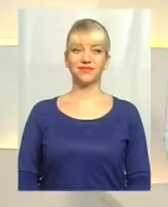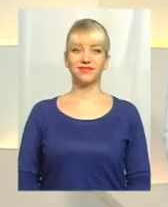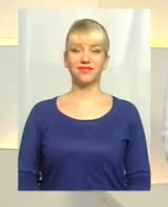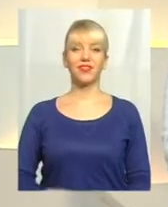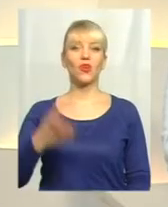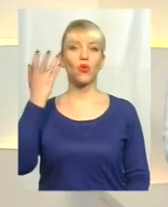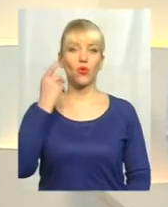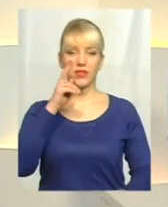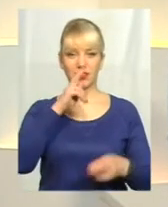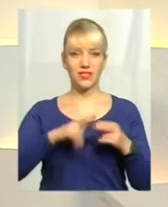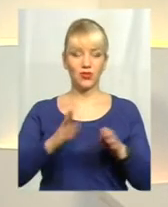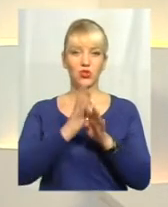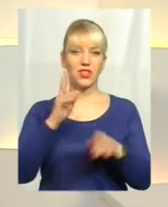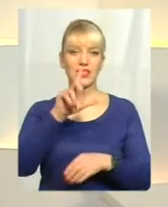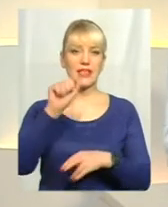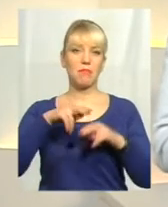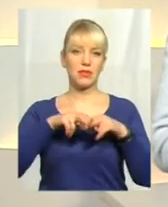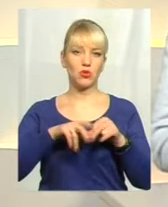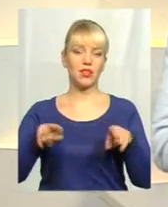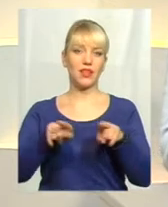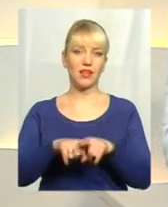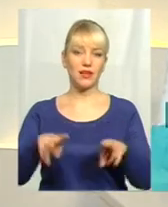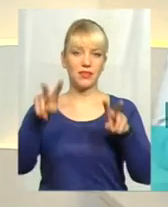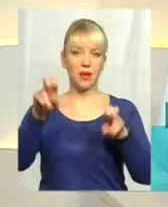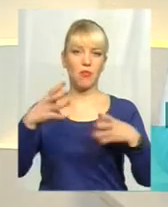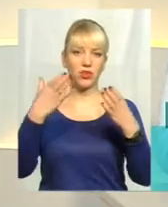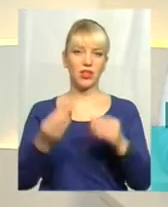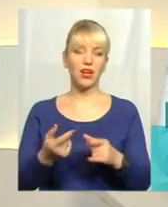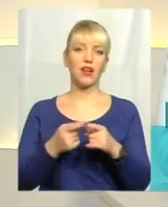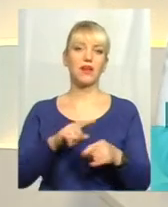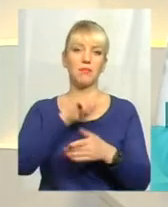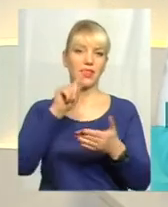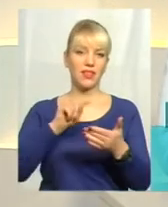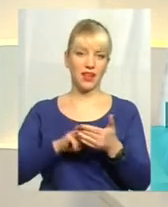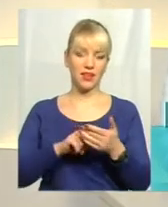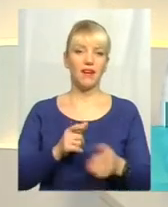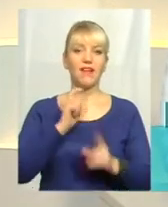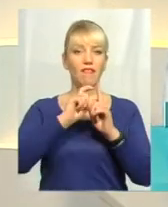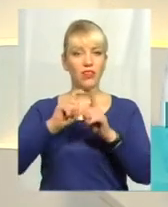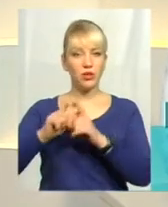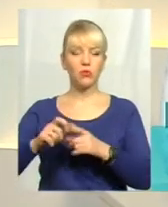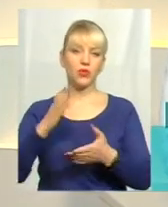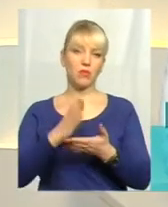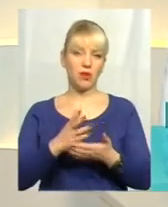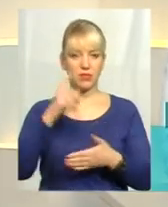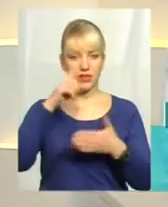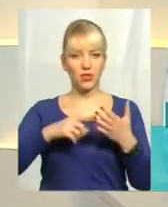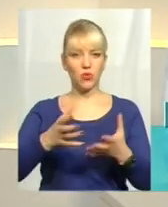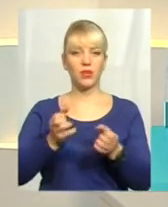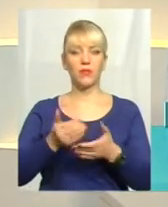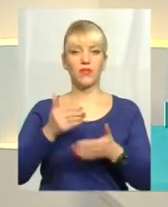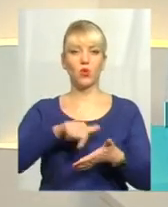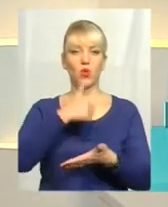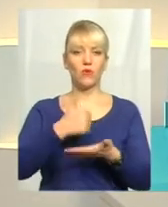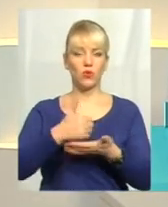Коли зникнуть черги за паспортами? Така у нас тема дня і питання водночас. Відповіді маю надію отримати від головного